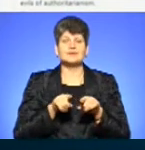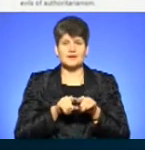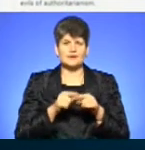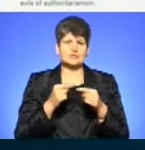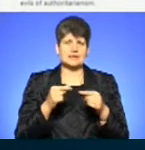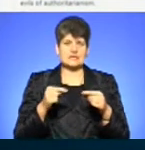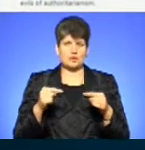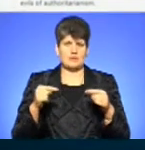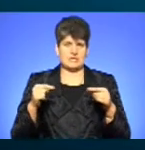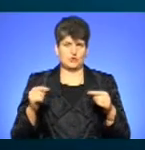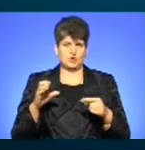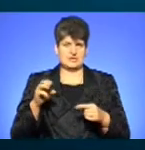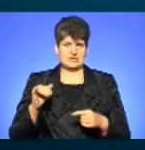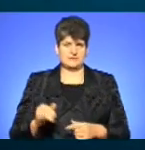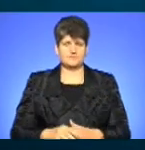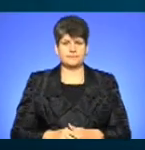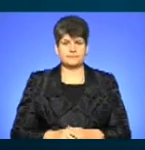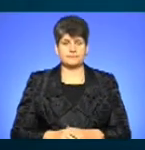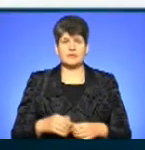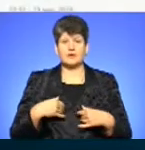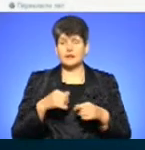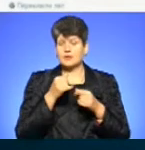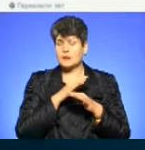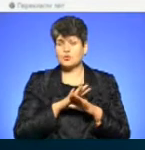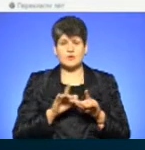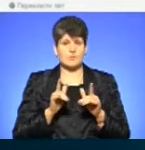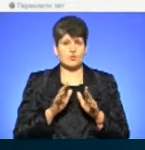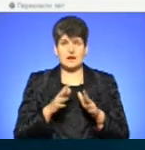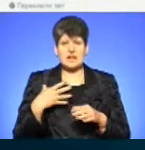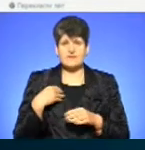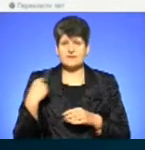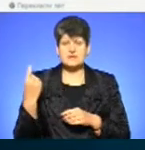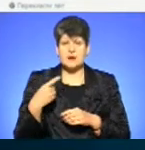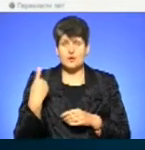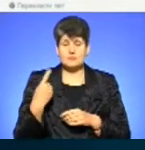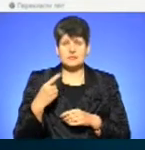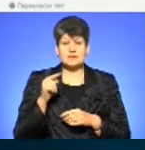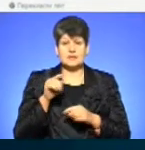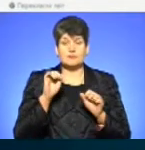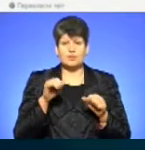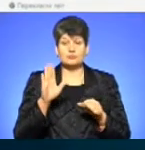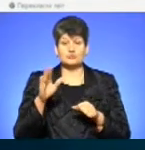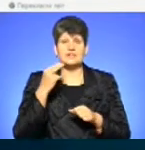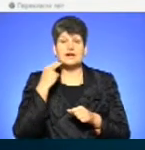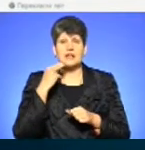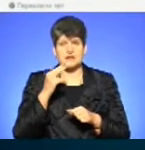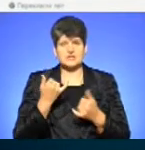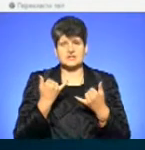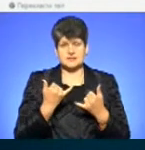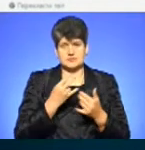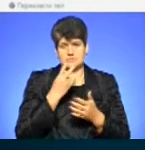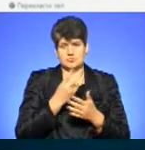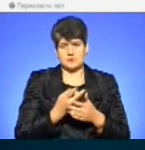різноманітності. Не можу не погодитися, Львівська область, ти можеш бути кращою, ніж зараз